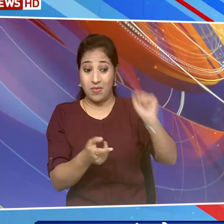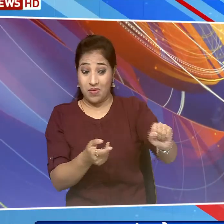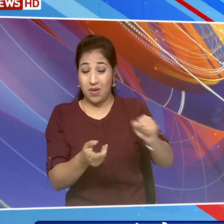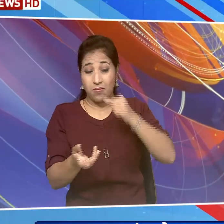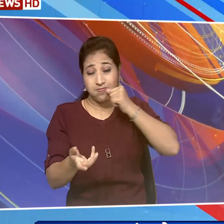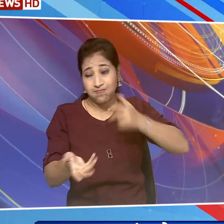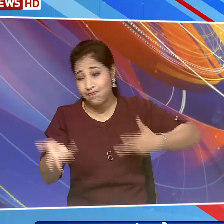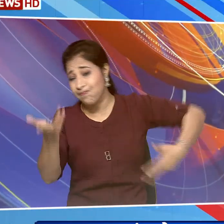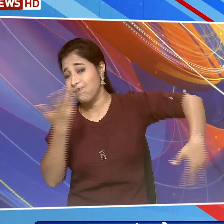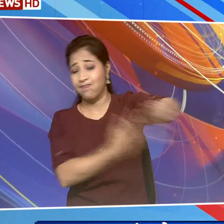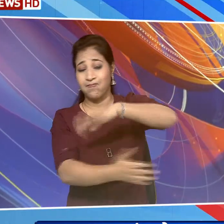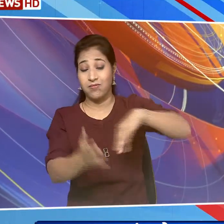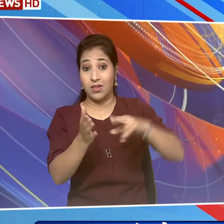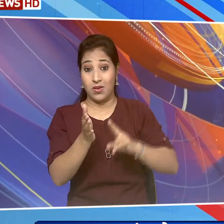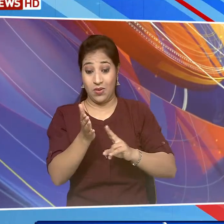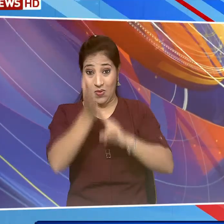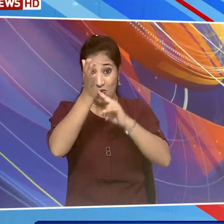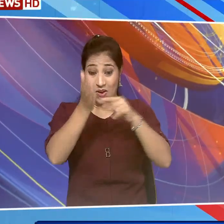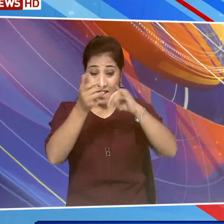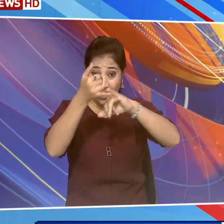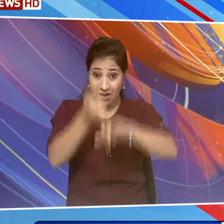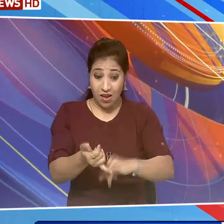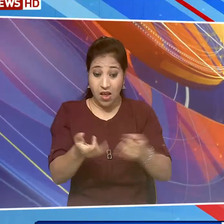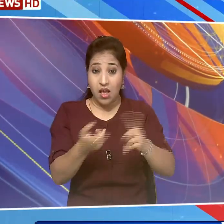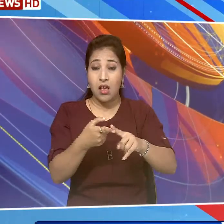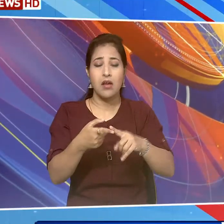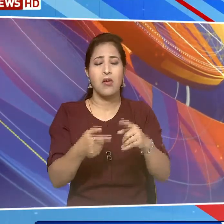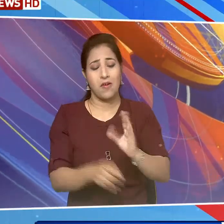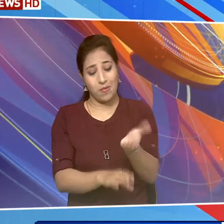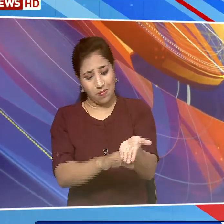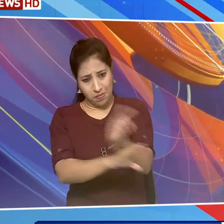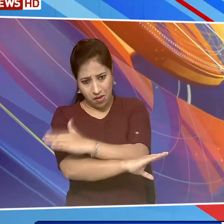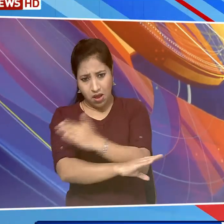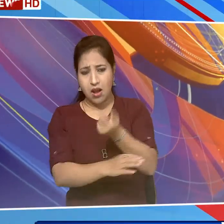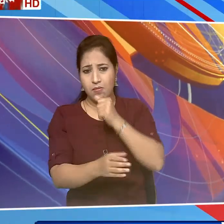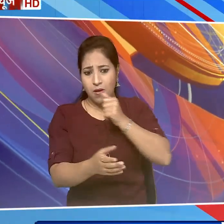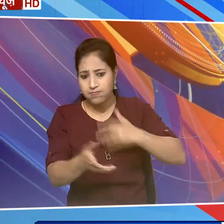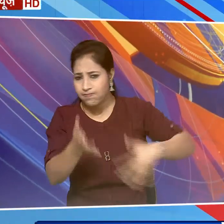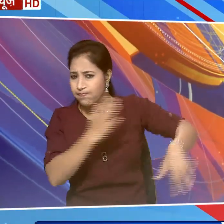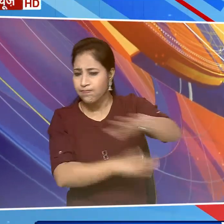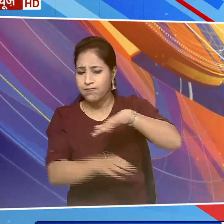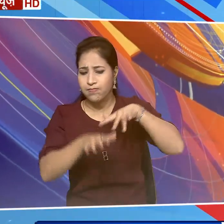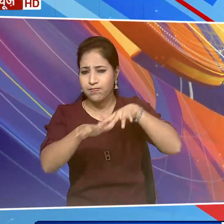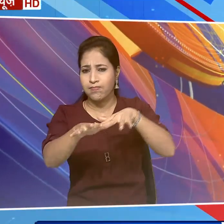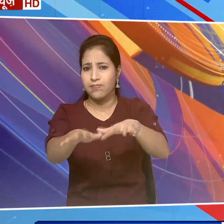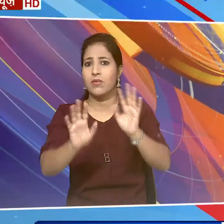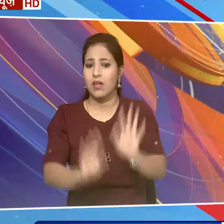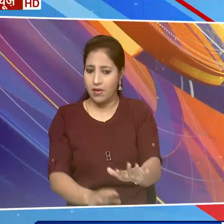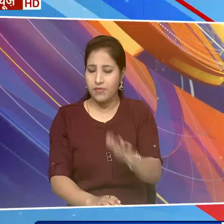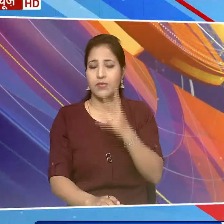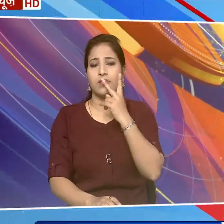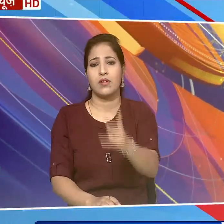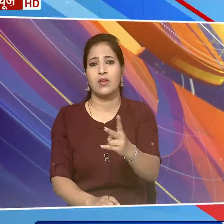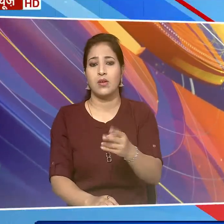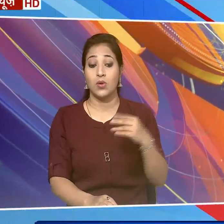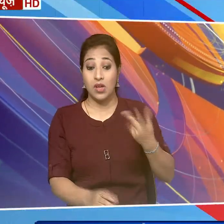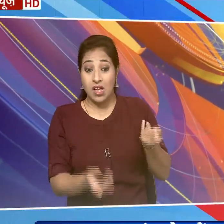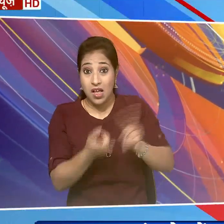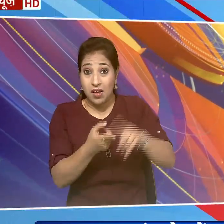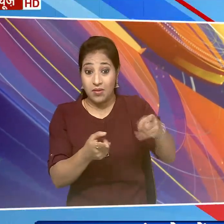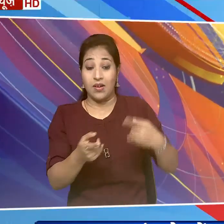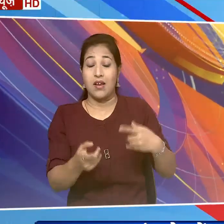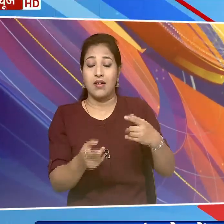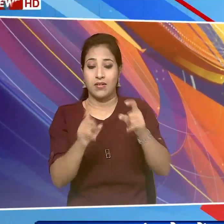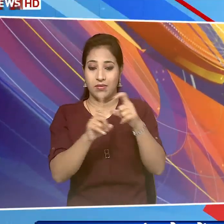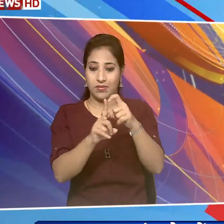वजह से दक्षिन पश्चमी तटिये जिलों में पहले से ही चक्रवात का प्रभाव दिखाई देने लगा जबकि धाका